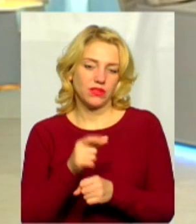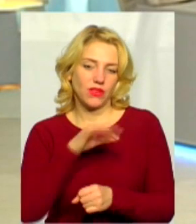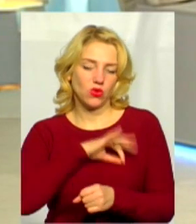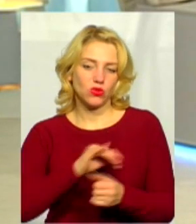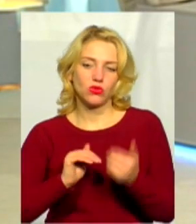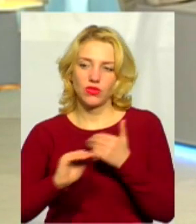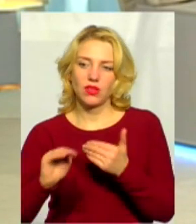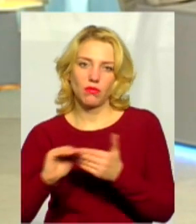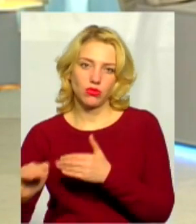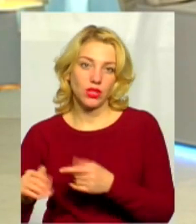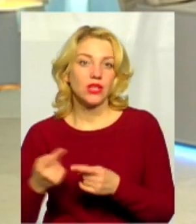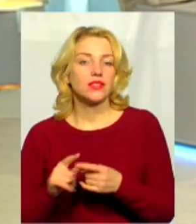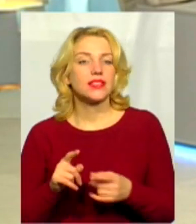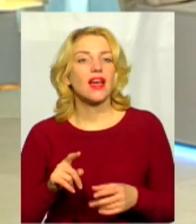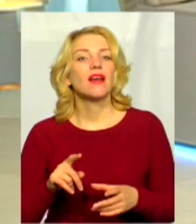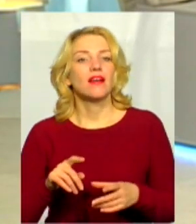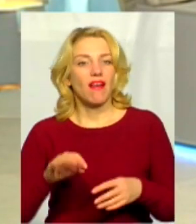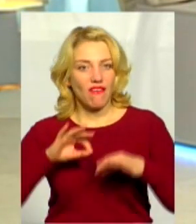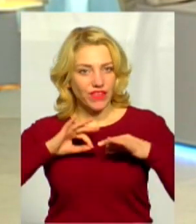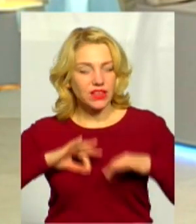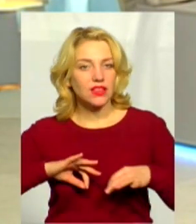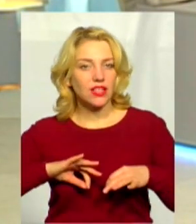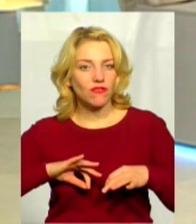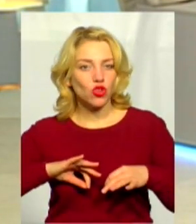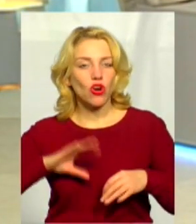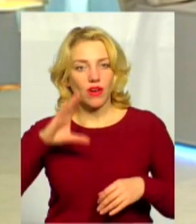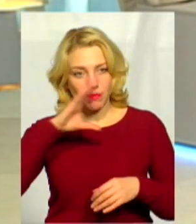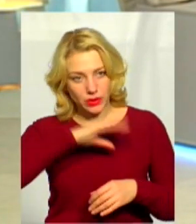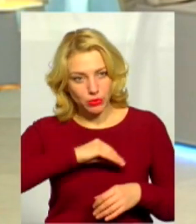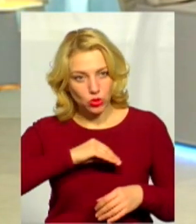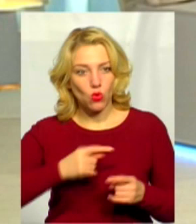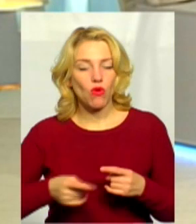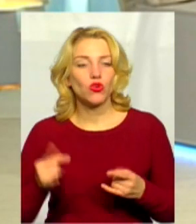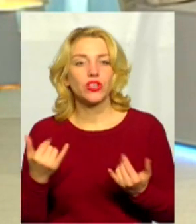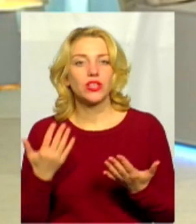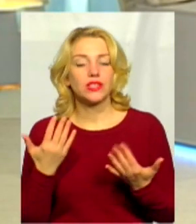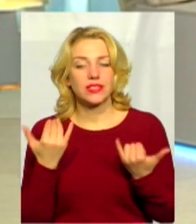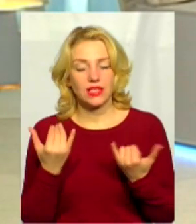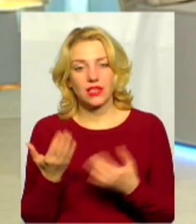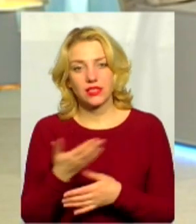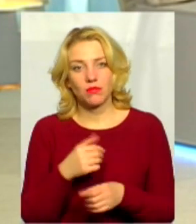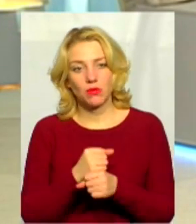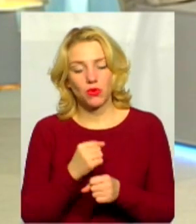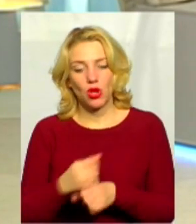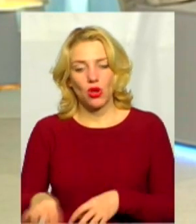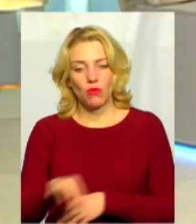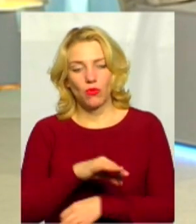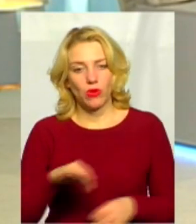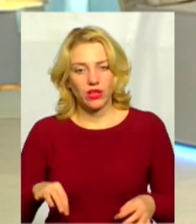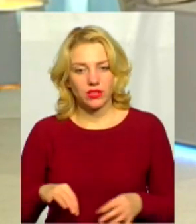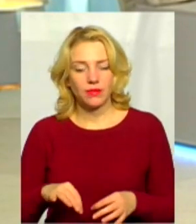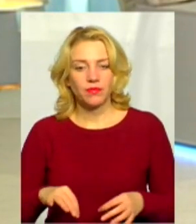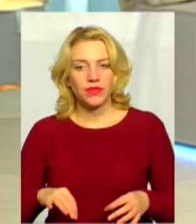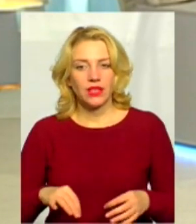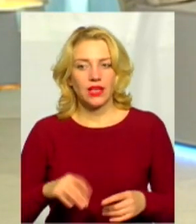Тобто це є ефективно, це є прибутково. Більше того, зараз ми розробляємо проєкт рекультивації полігону,